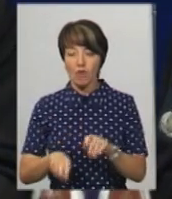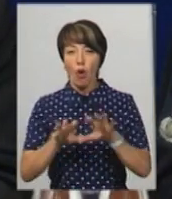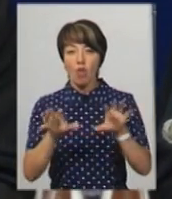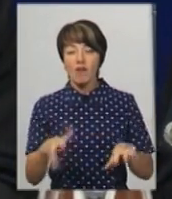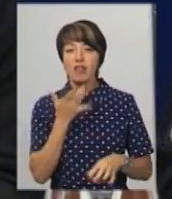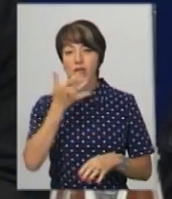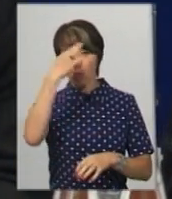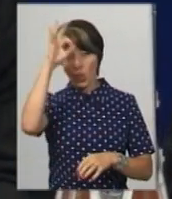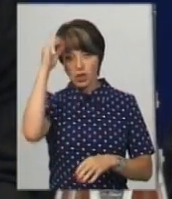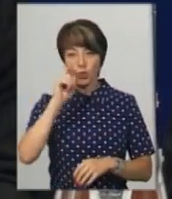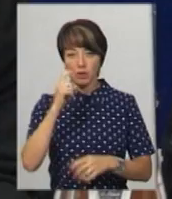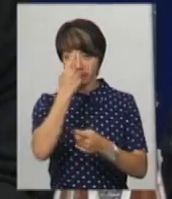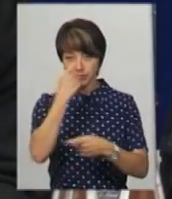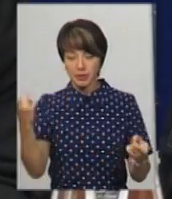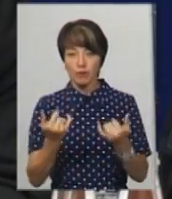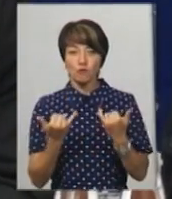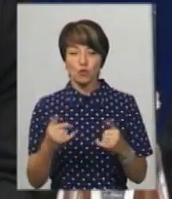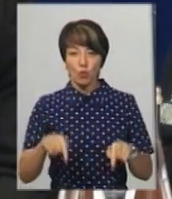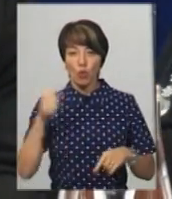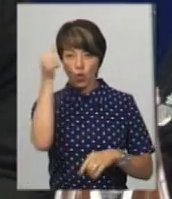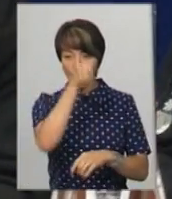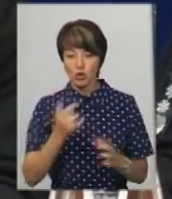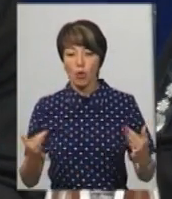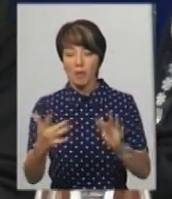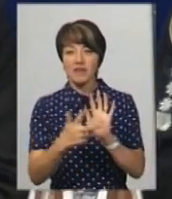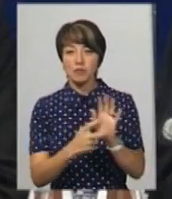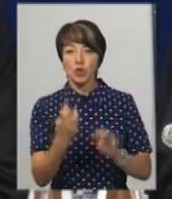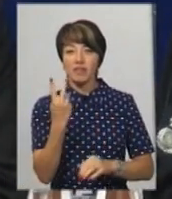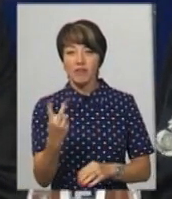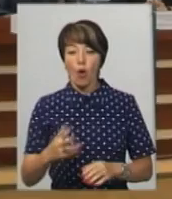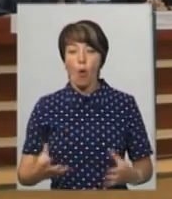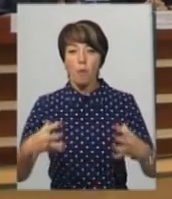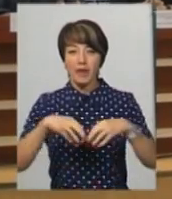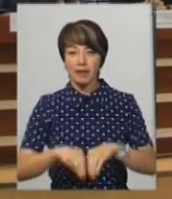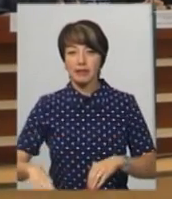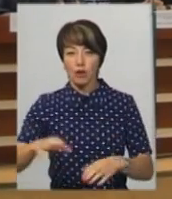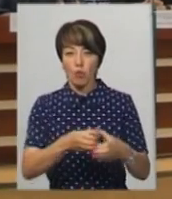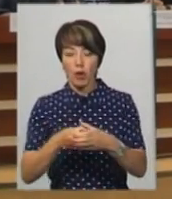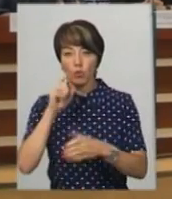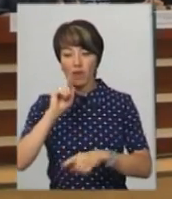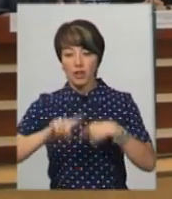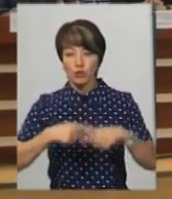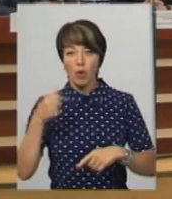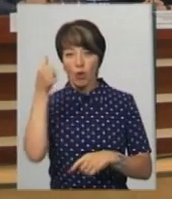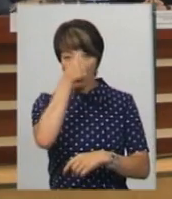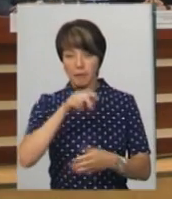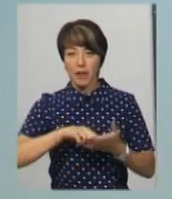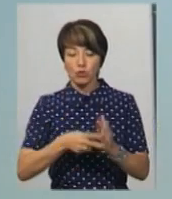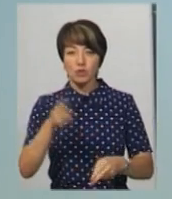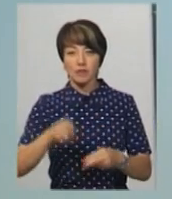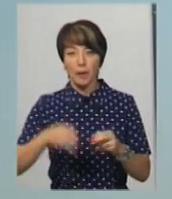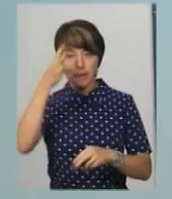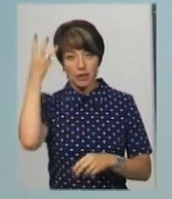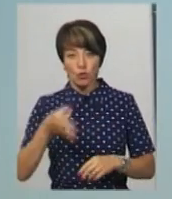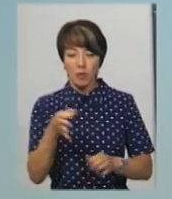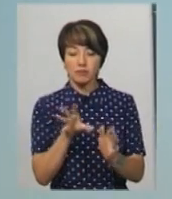України Сергій Князів повідомив, у цьому році проєкт охопить 802 об'єднані тергромади України. В наступному його планують завершити. Хмельницька область в